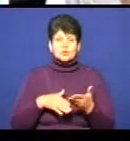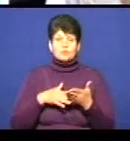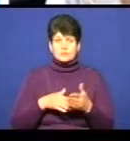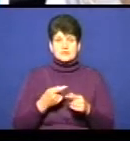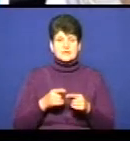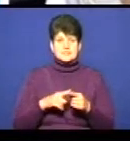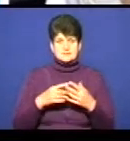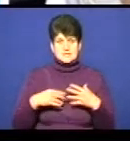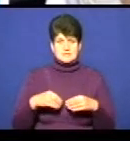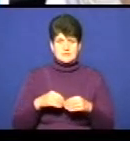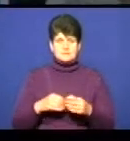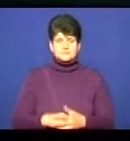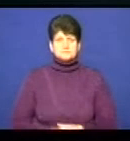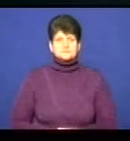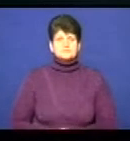таким сім'ям.